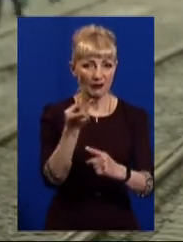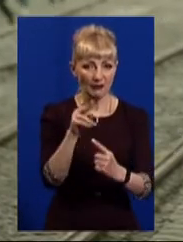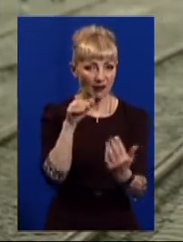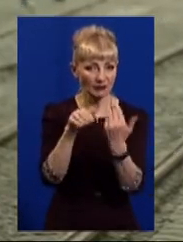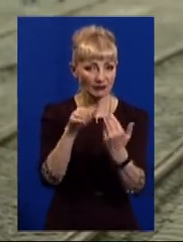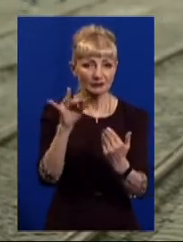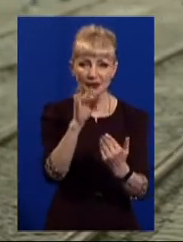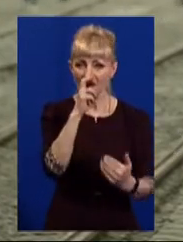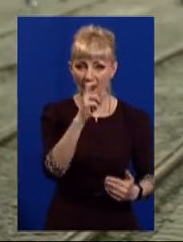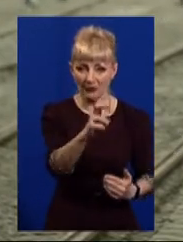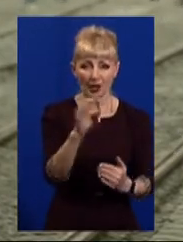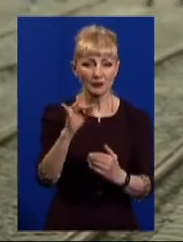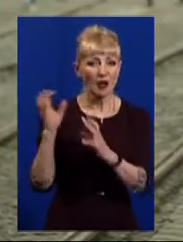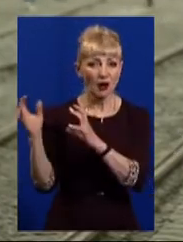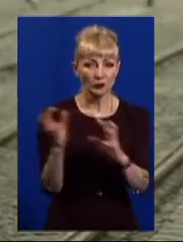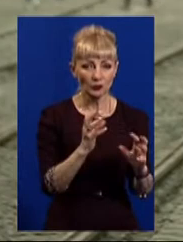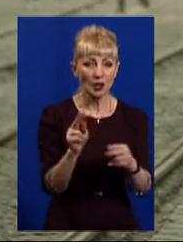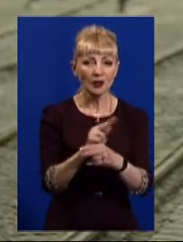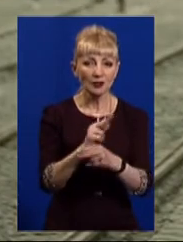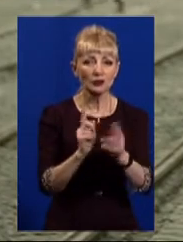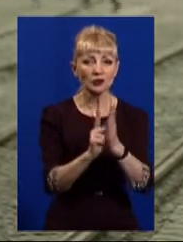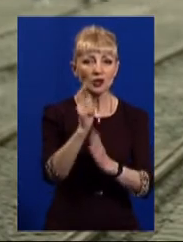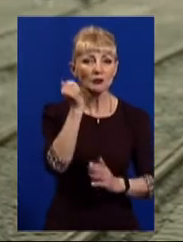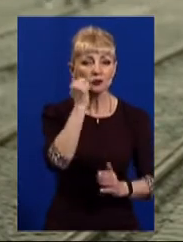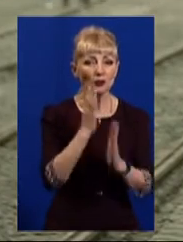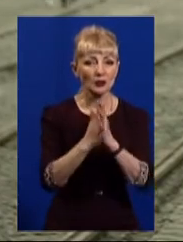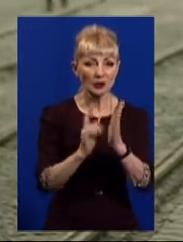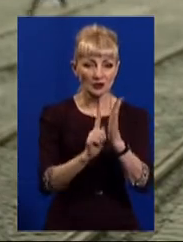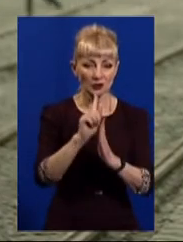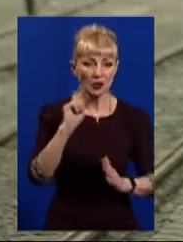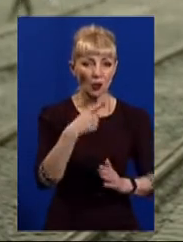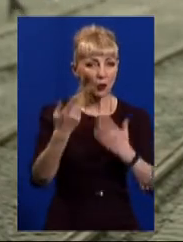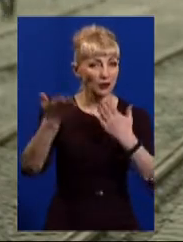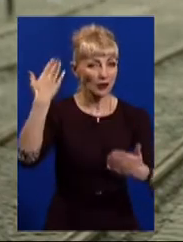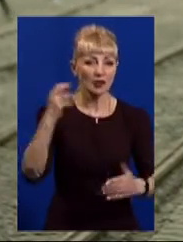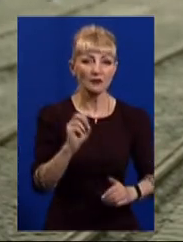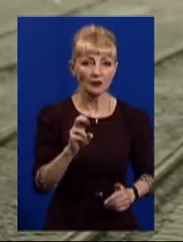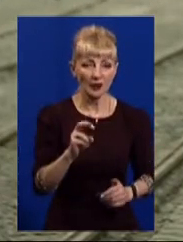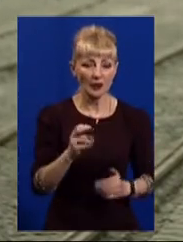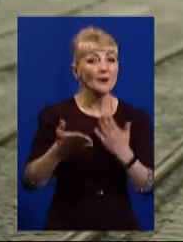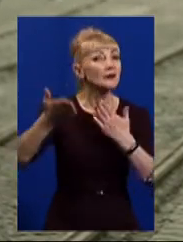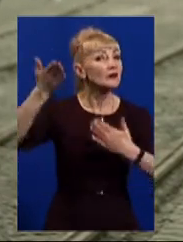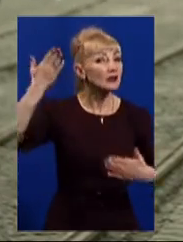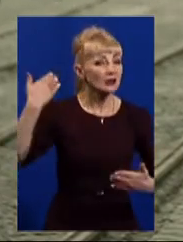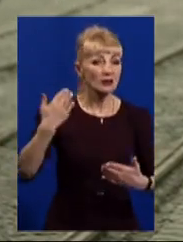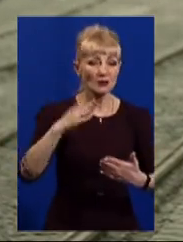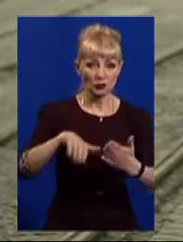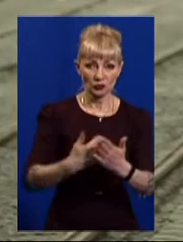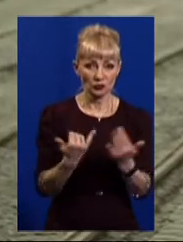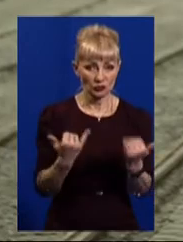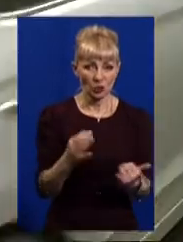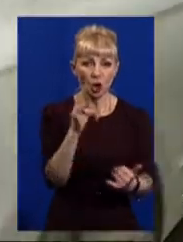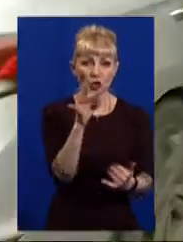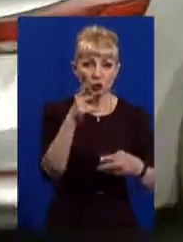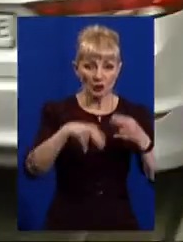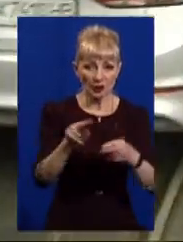та автобуси. Реконструкція на початку Московського проспекту розпочалась торік у квітні. Відтоді строки завершення ремонту тричі переносились.